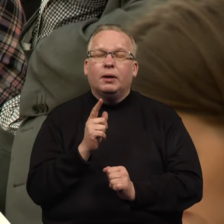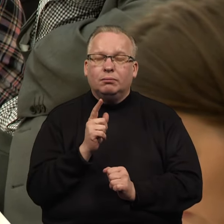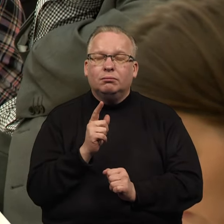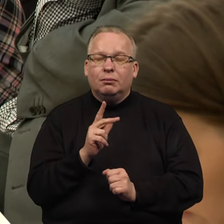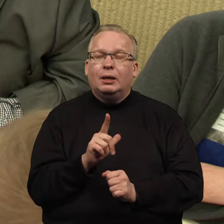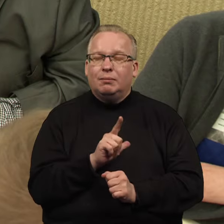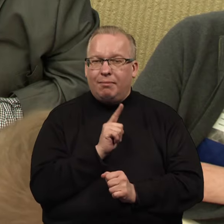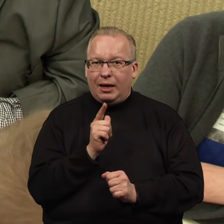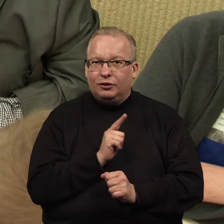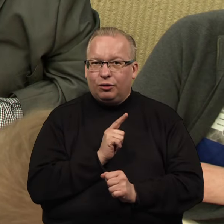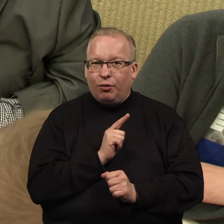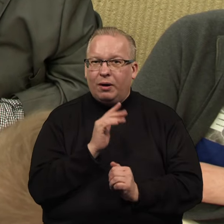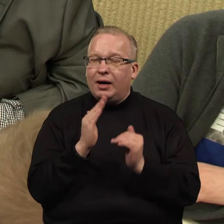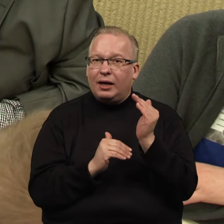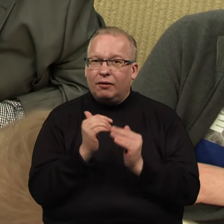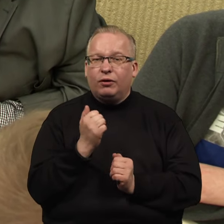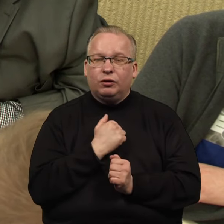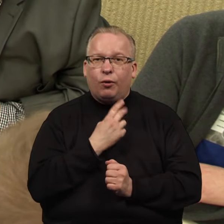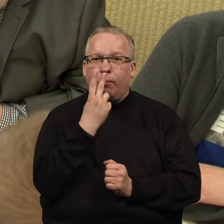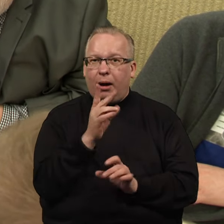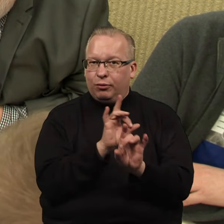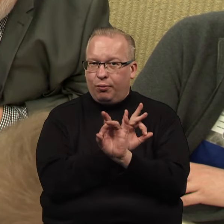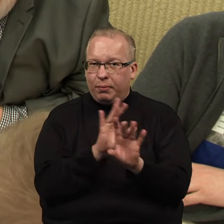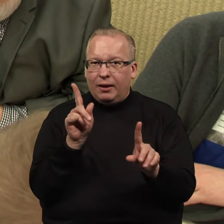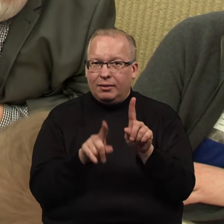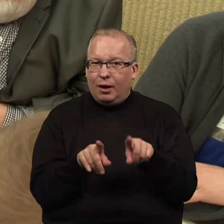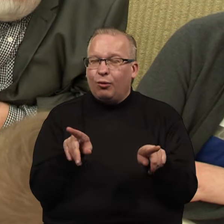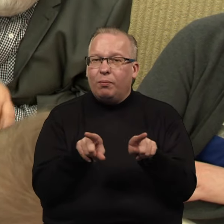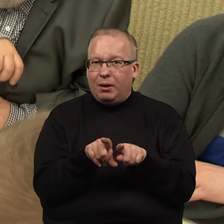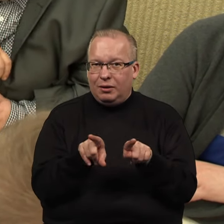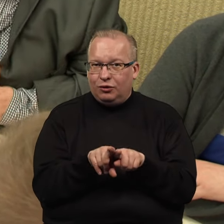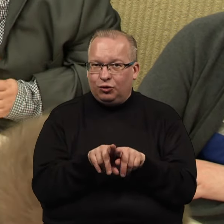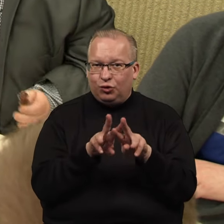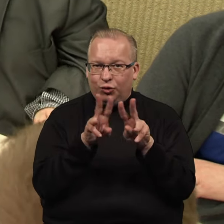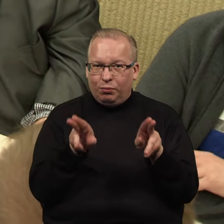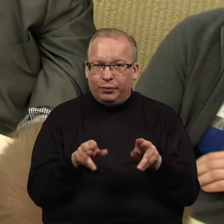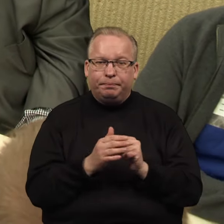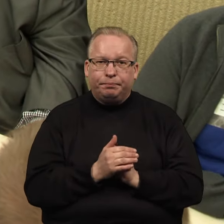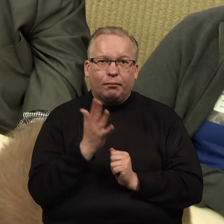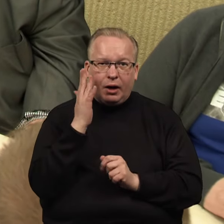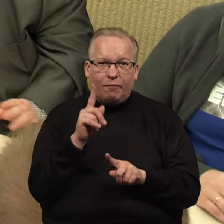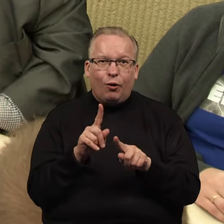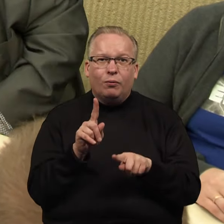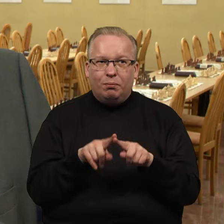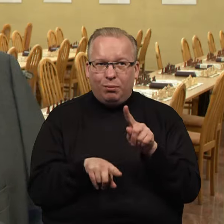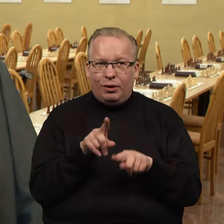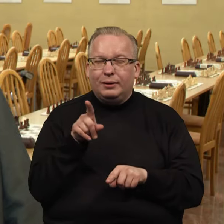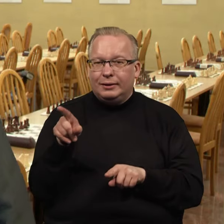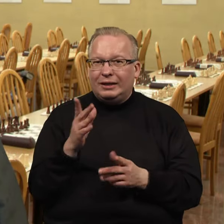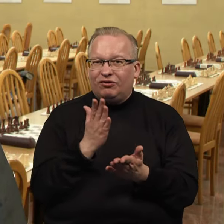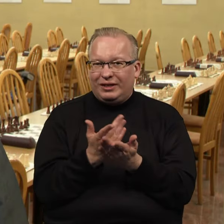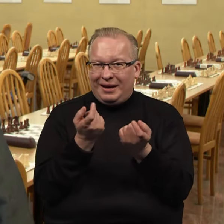meistrus atskirį, šiandien jau mato daugiau skirtumų nei panašumų. Galvojau, kad politika yra panašiai šachmatus,